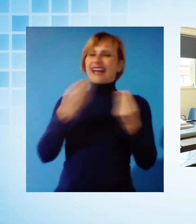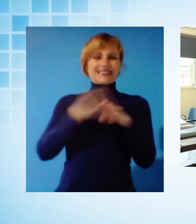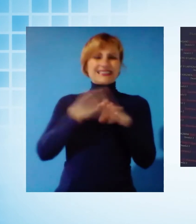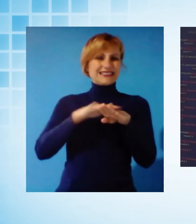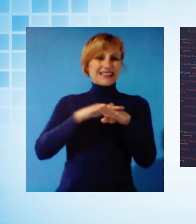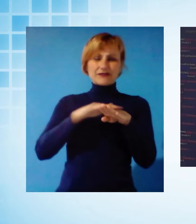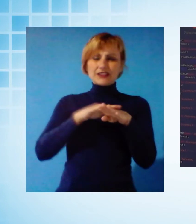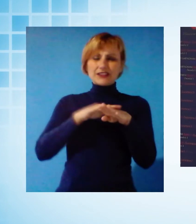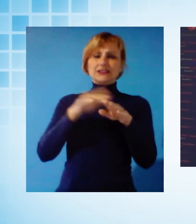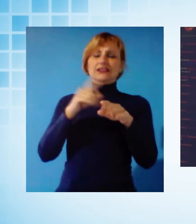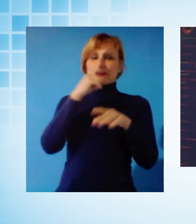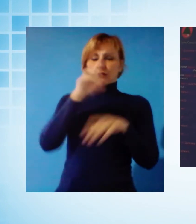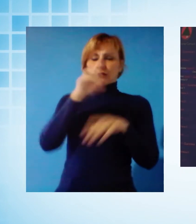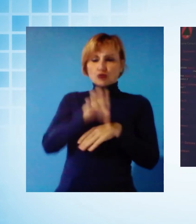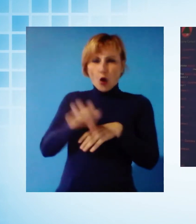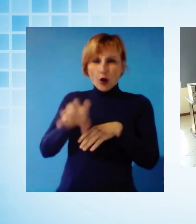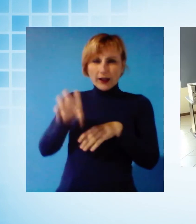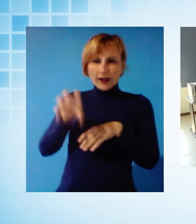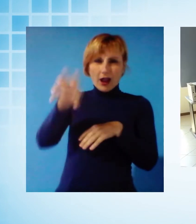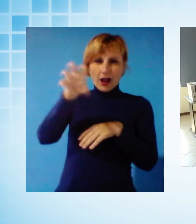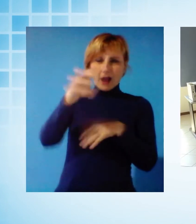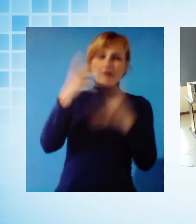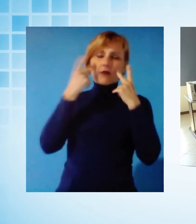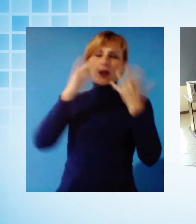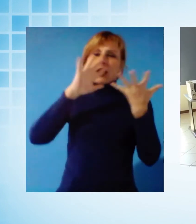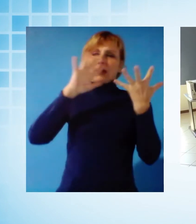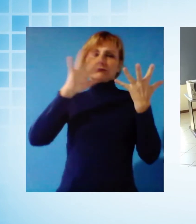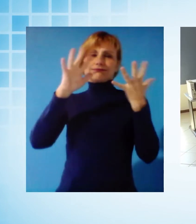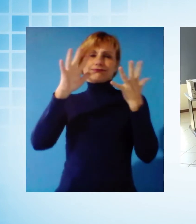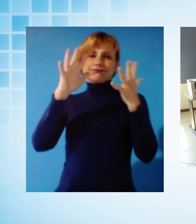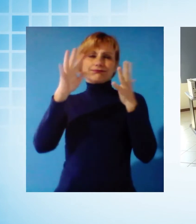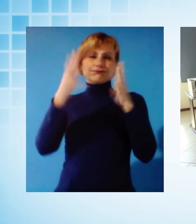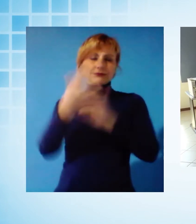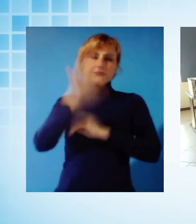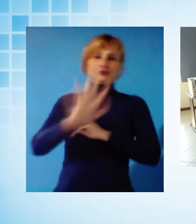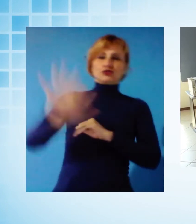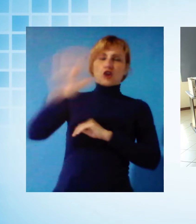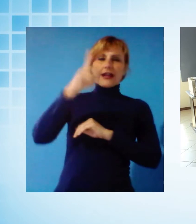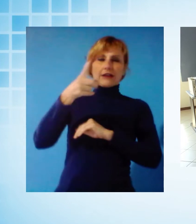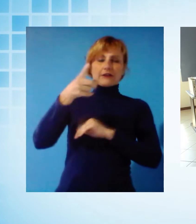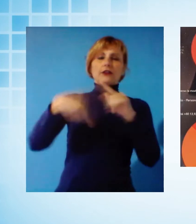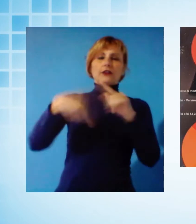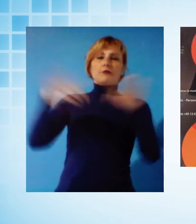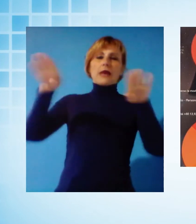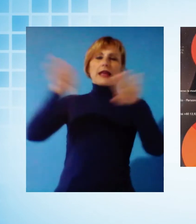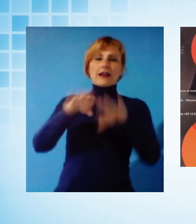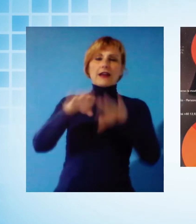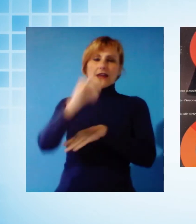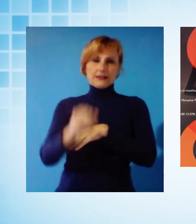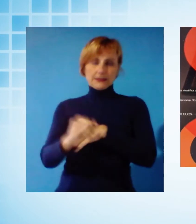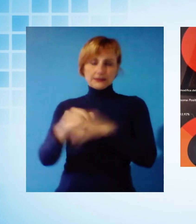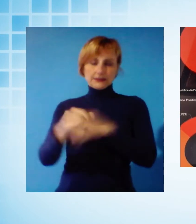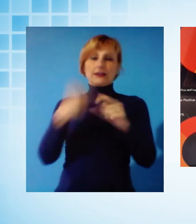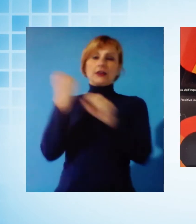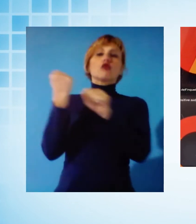geografico, per monitorare l'evoluzione della situazione sul territorio della Garfagnana, ma anche in media valle del Serchio, fondamentale